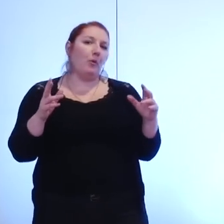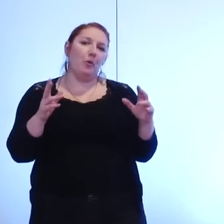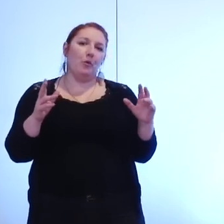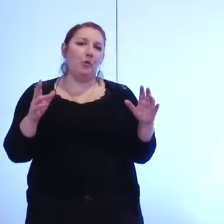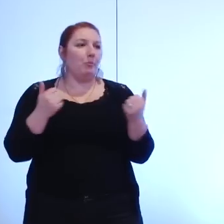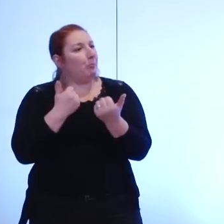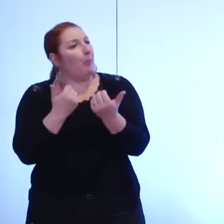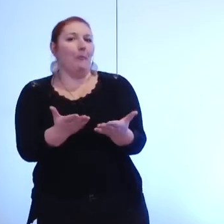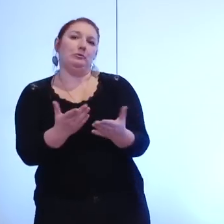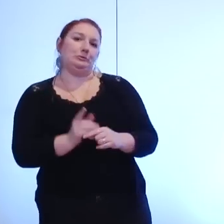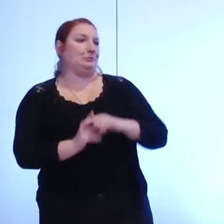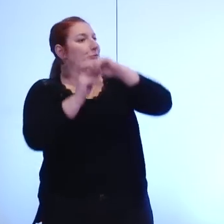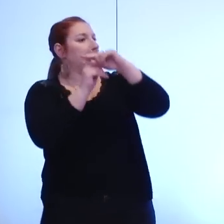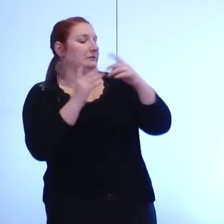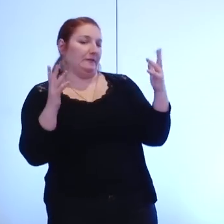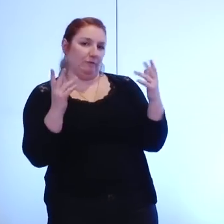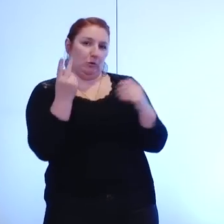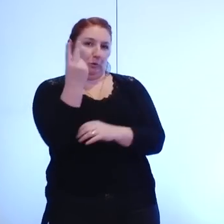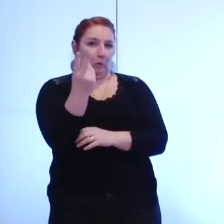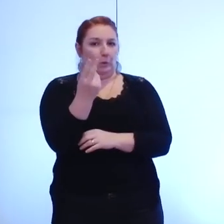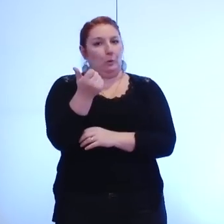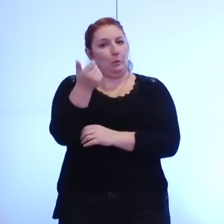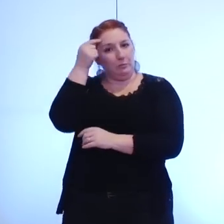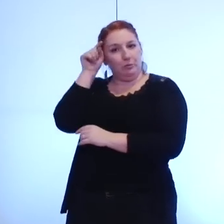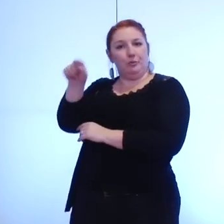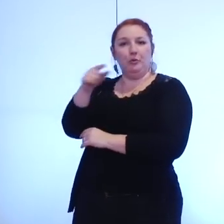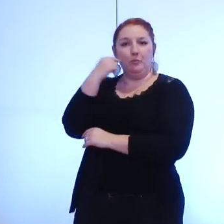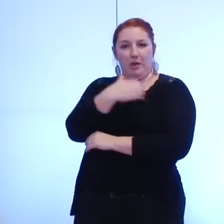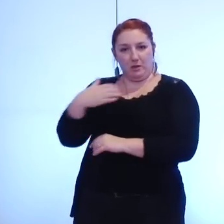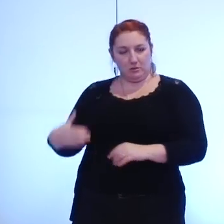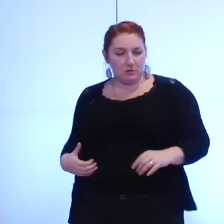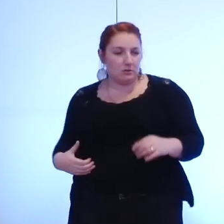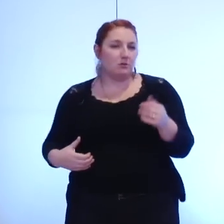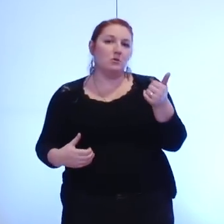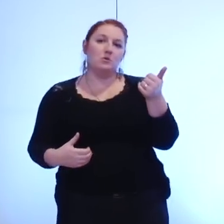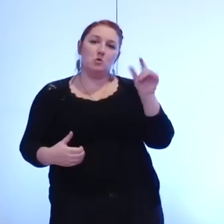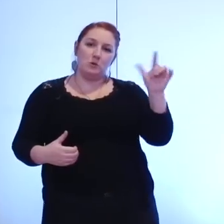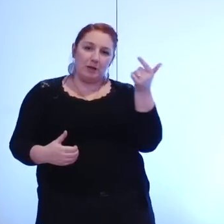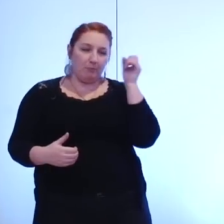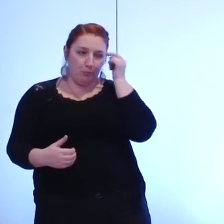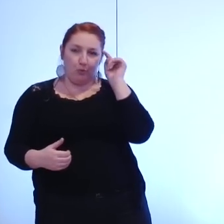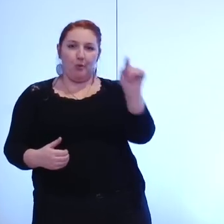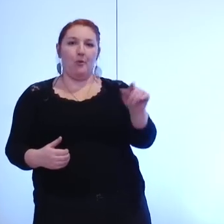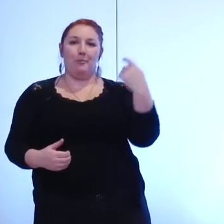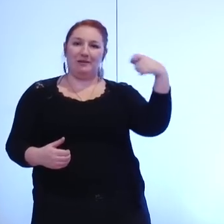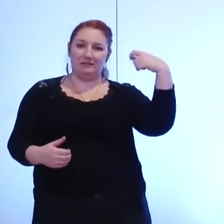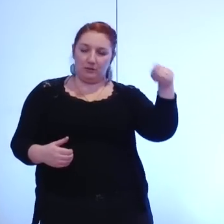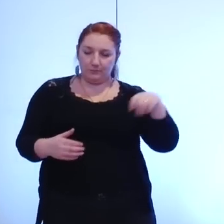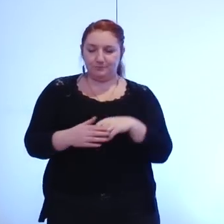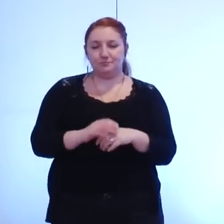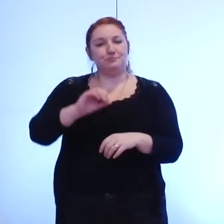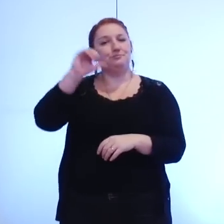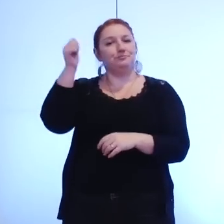propositions une au maire de Grenoble l'autre au président de la métro la première pour le maire de Grenoble